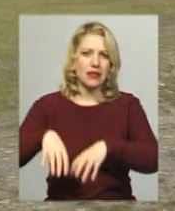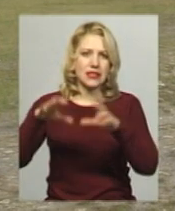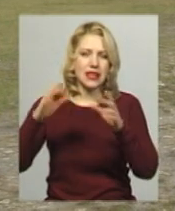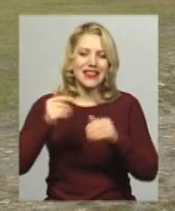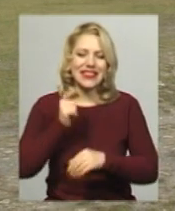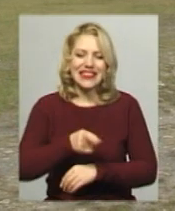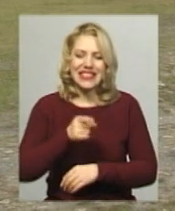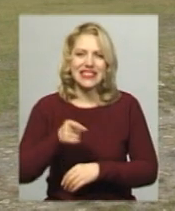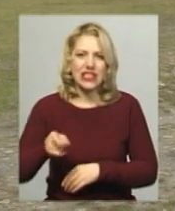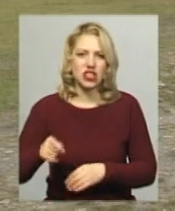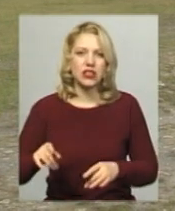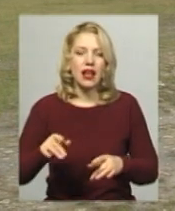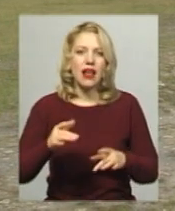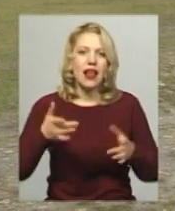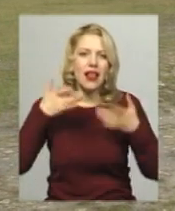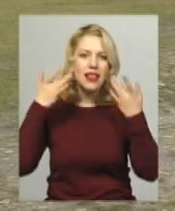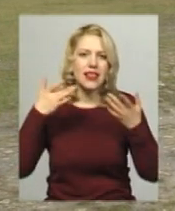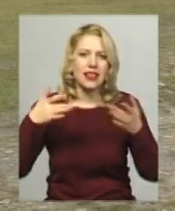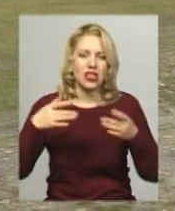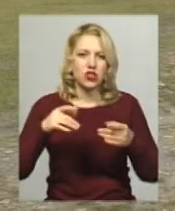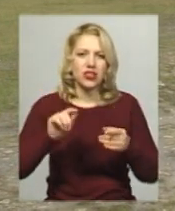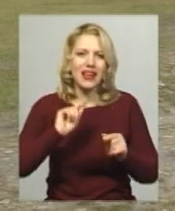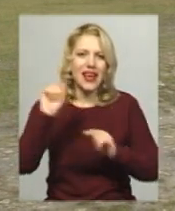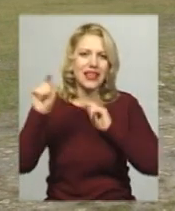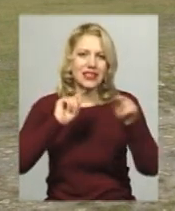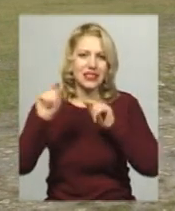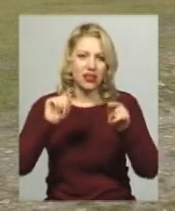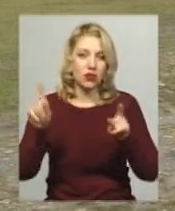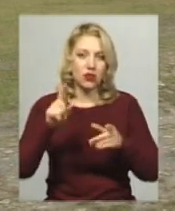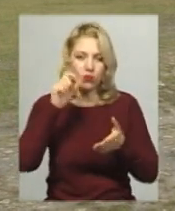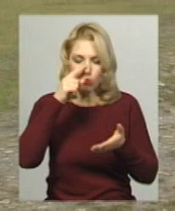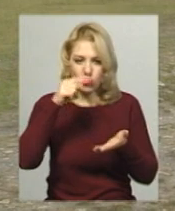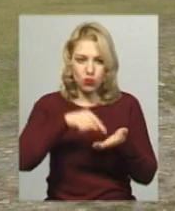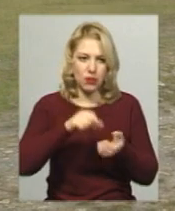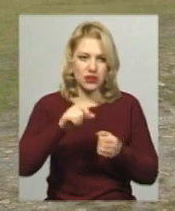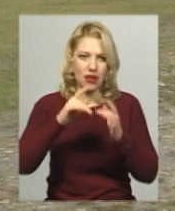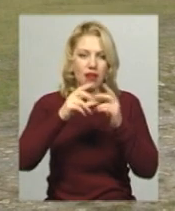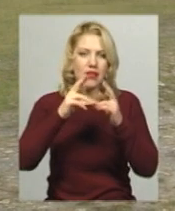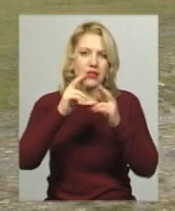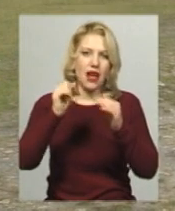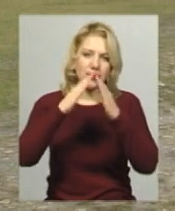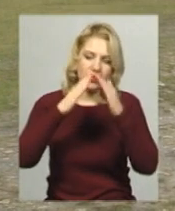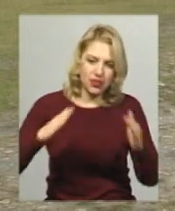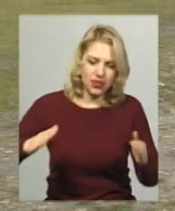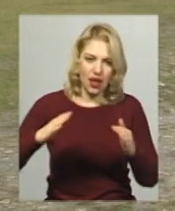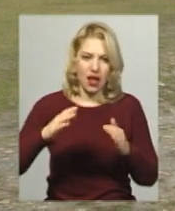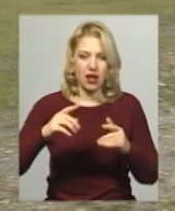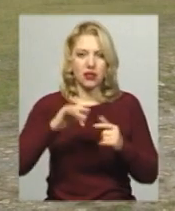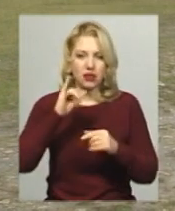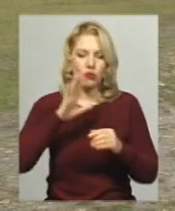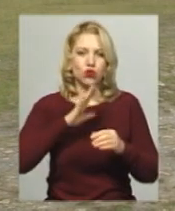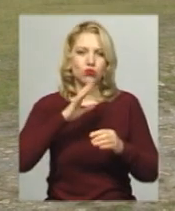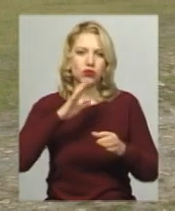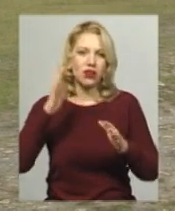летючих іскринок, які можуть попасти на дах, чи залетіти в піддаще і роздути бути